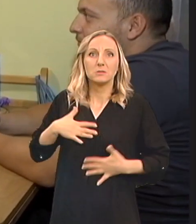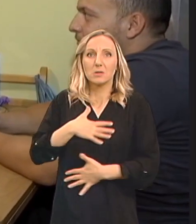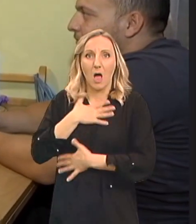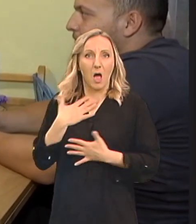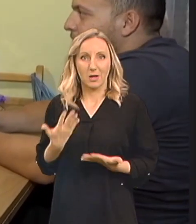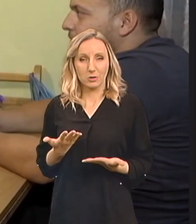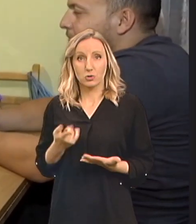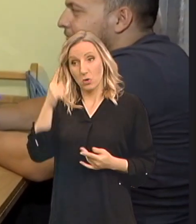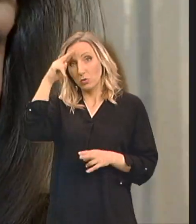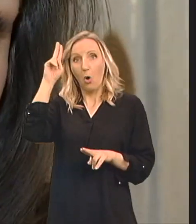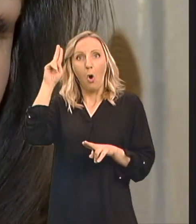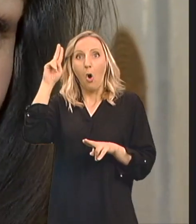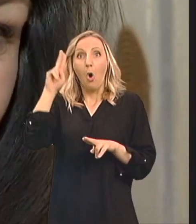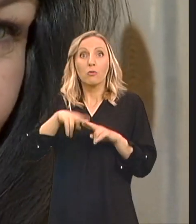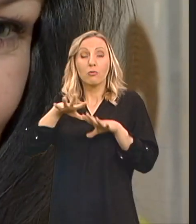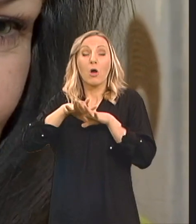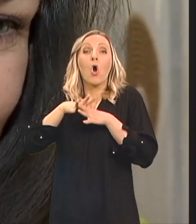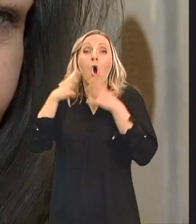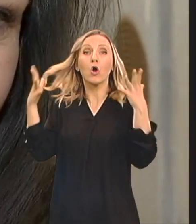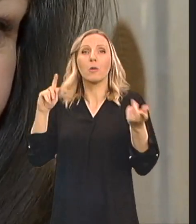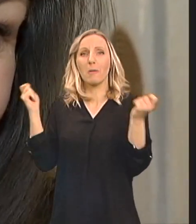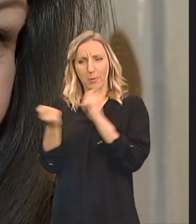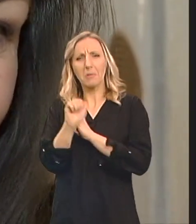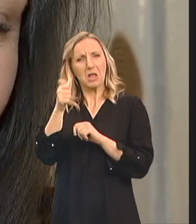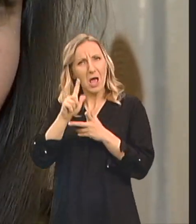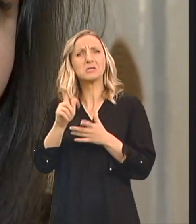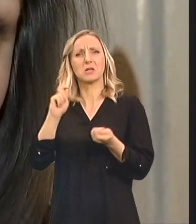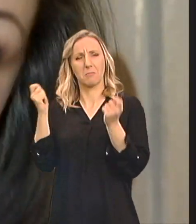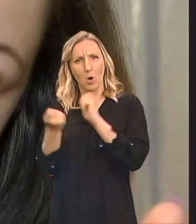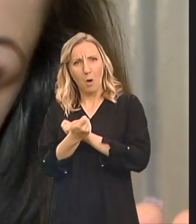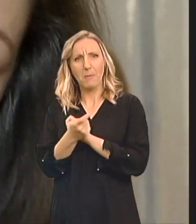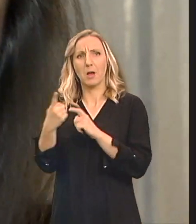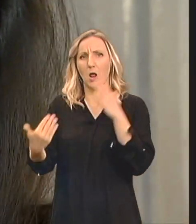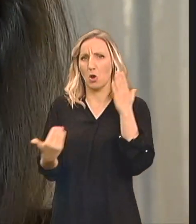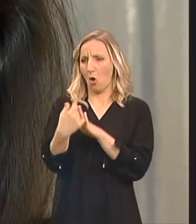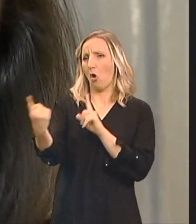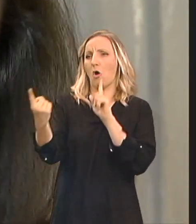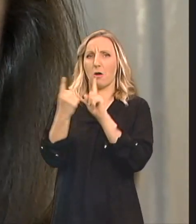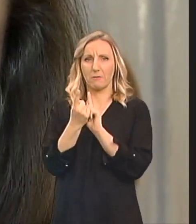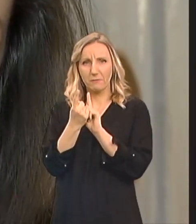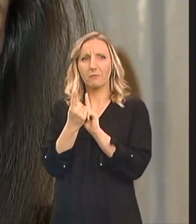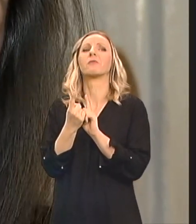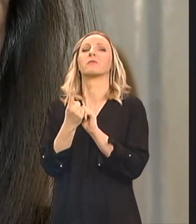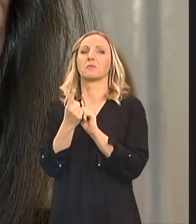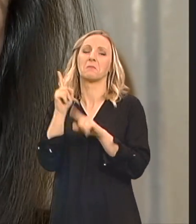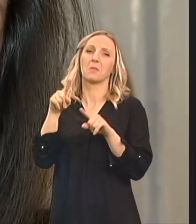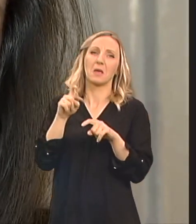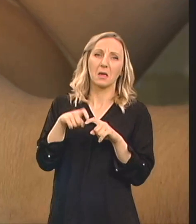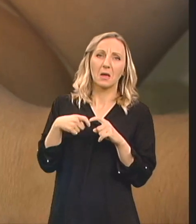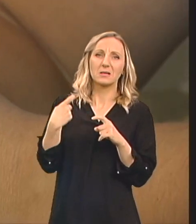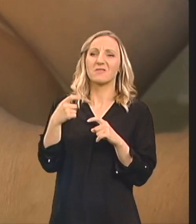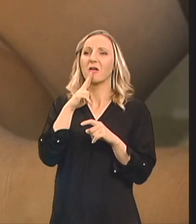sad neka ogromna promjena Jeste promjena Tu je sad neko novi Neke stvari koje